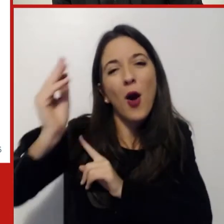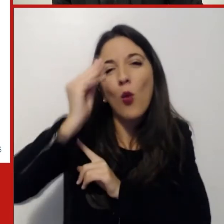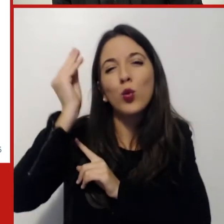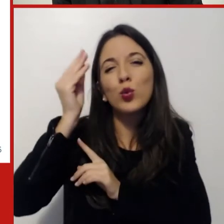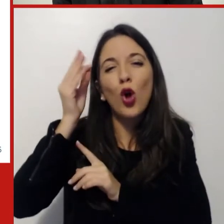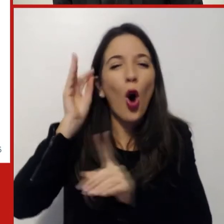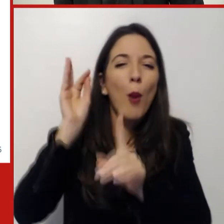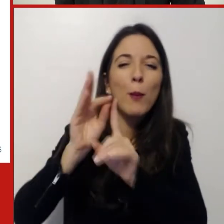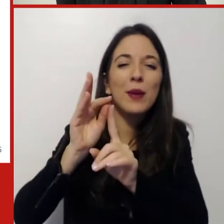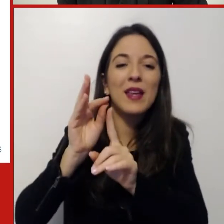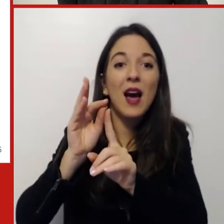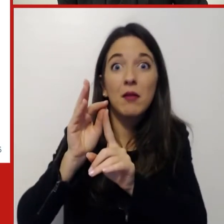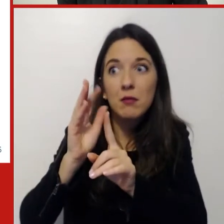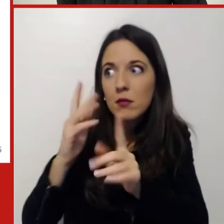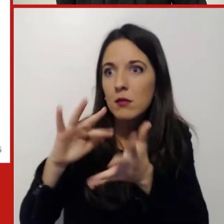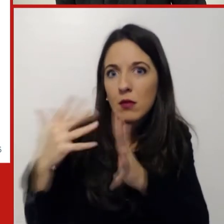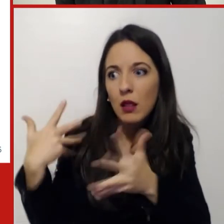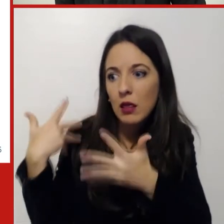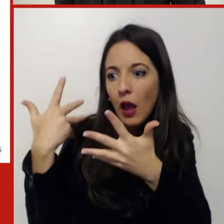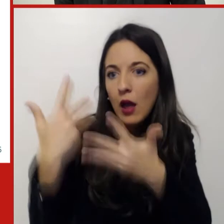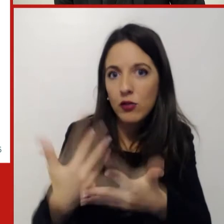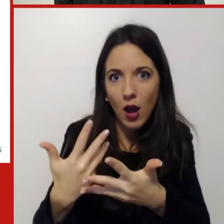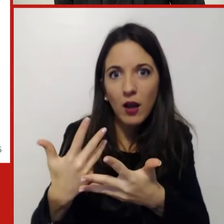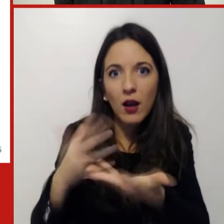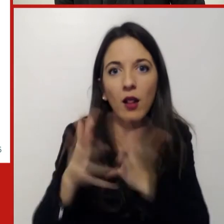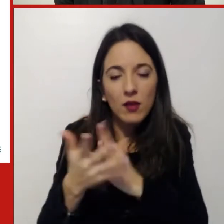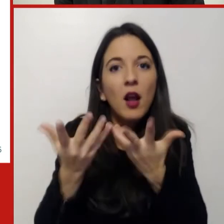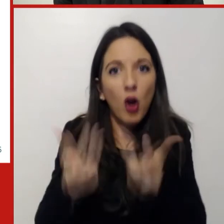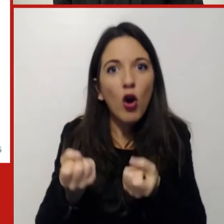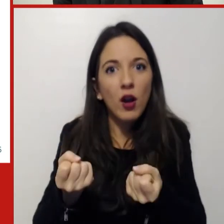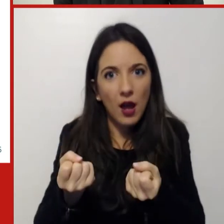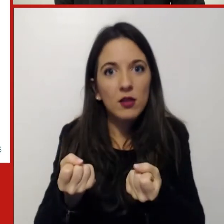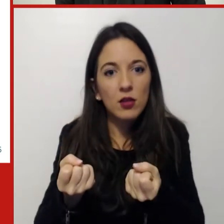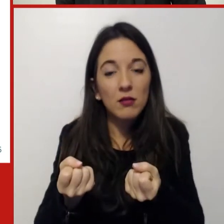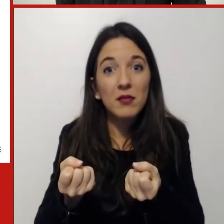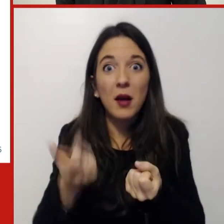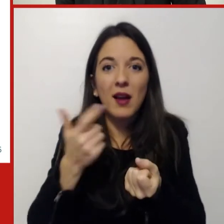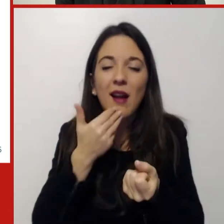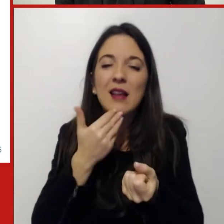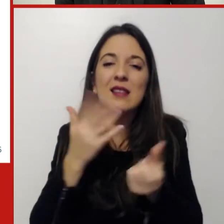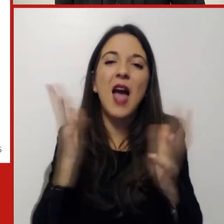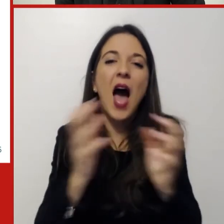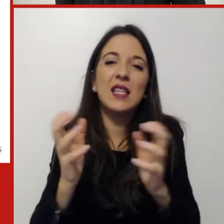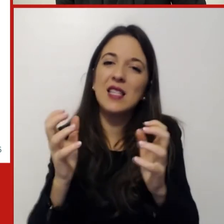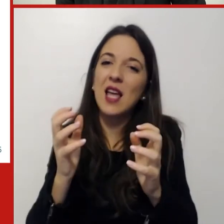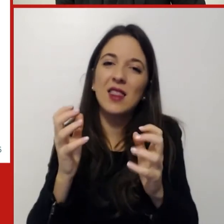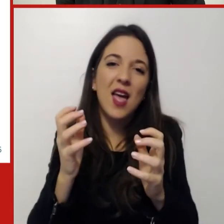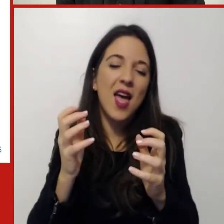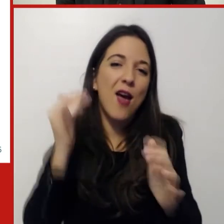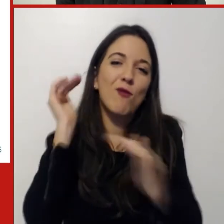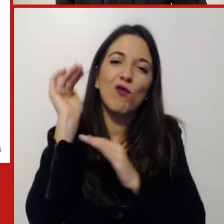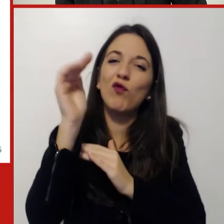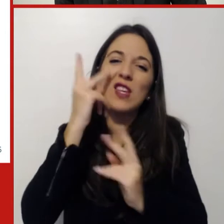gruppi, imprese pionieristiche, tra quali sicuramente voi, con cui abbiamo